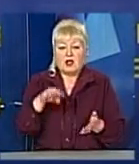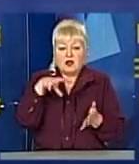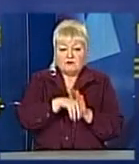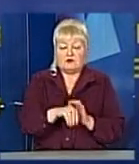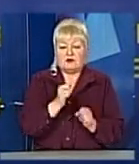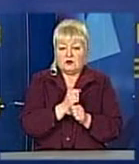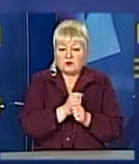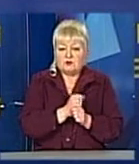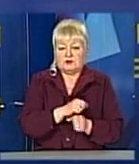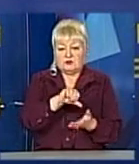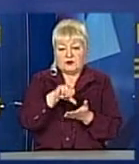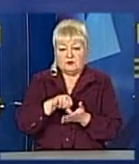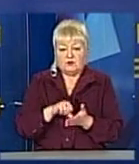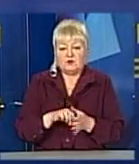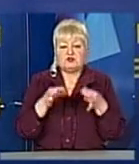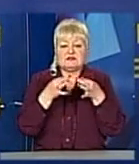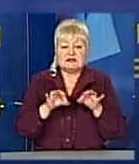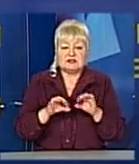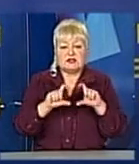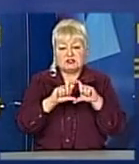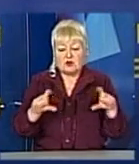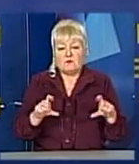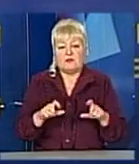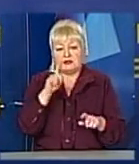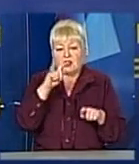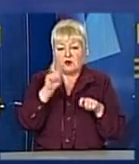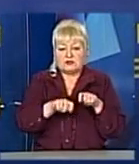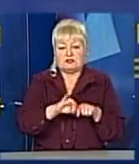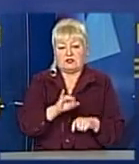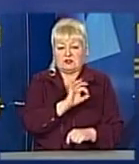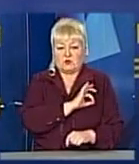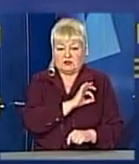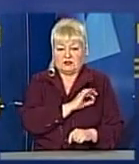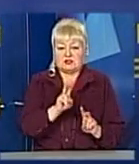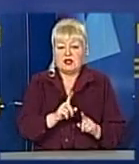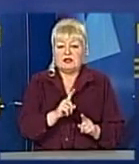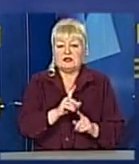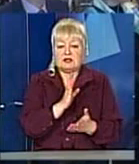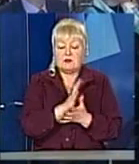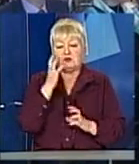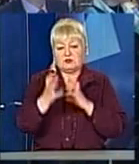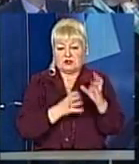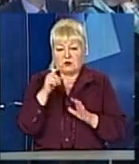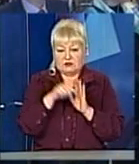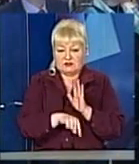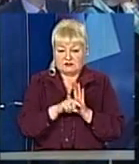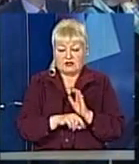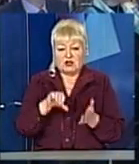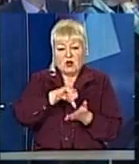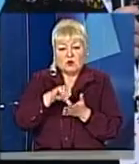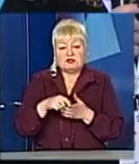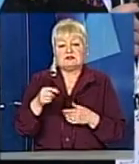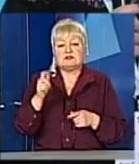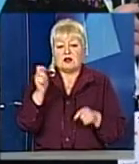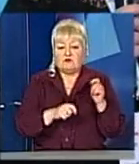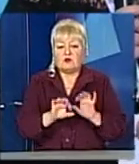приймає участь незалежна компанія, аудиторська, консалтинга та юридична, які мають международне значення. Учасникам форуму розповіли